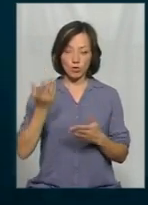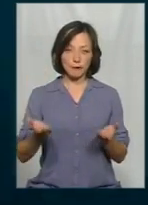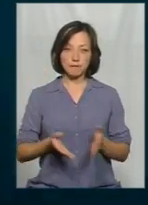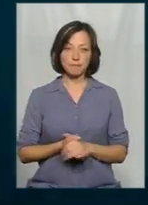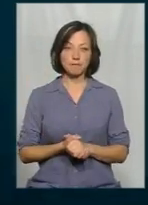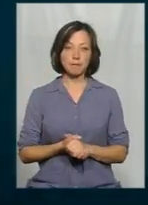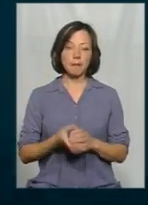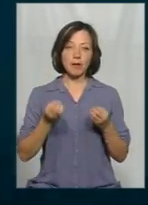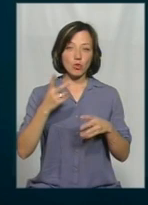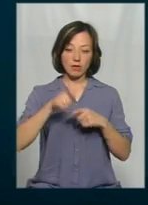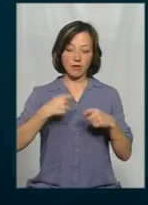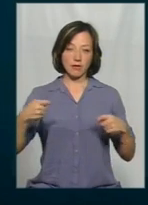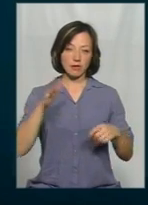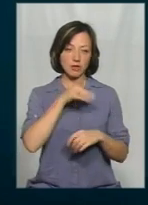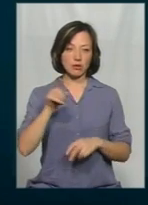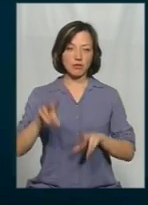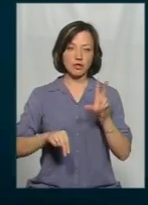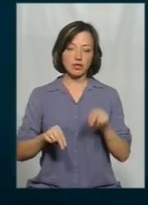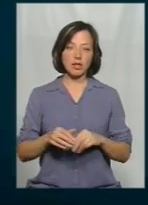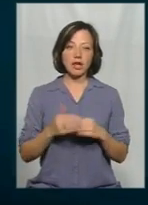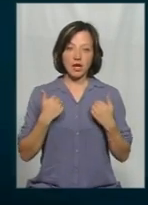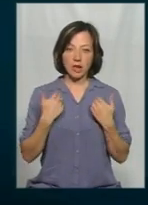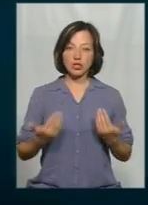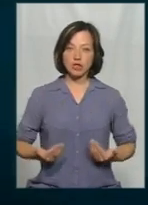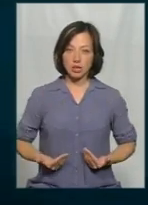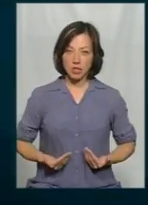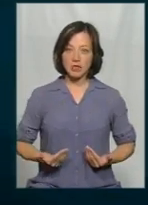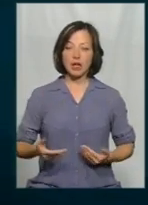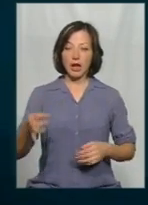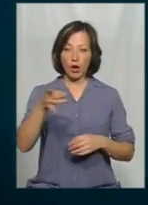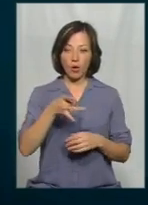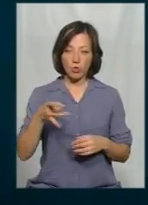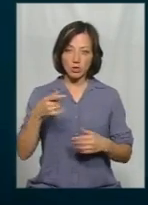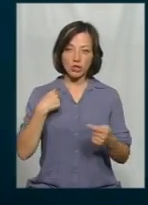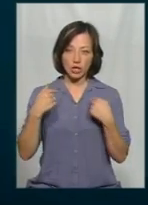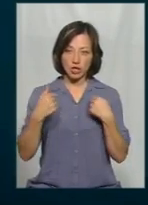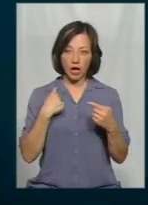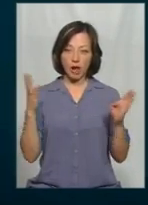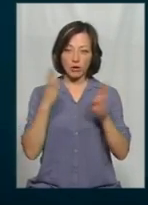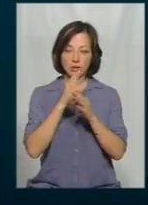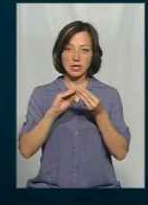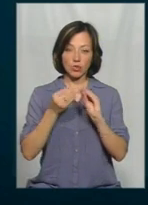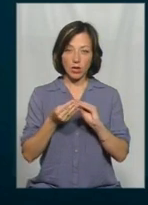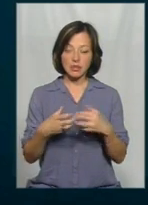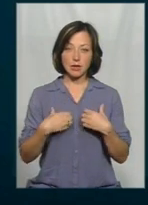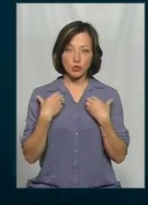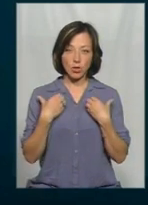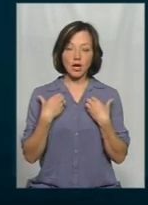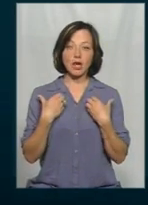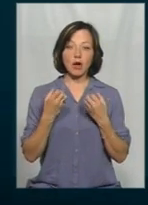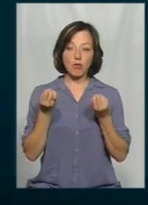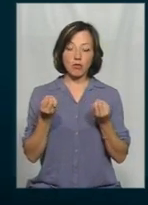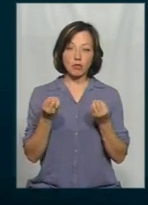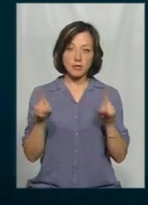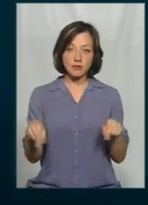ну, це просто відтягування часу, я рахую. Я, як житель на сьогоднішній день того регіону, який страждає від екологічної такої ситуації страшної, яку